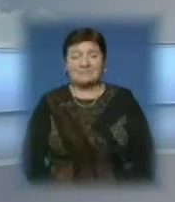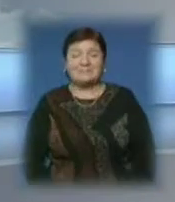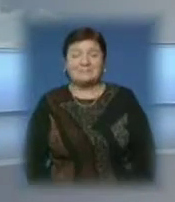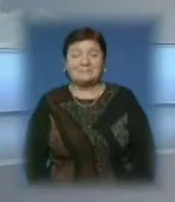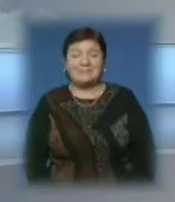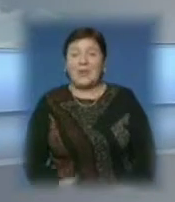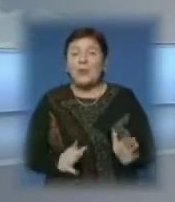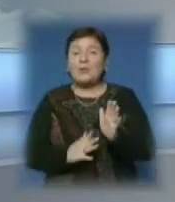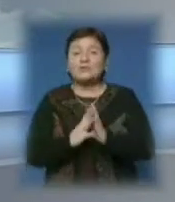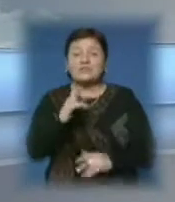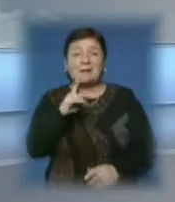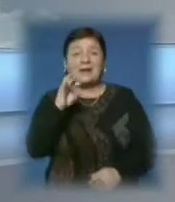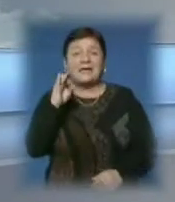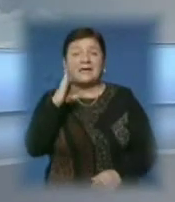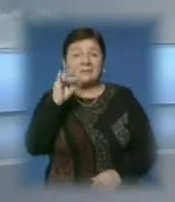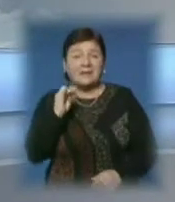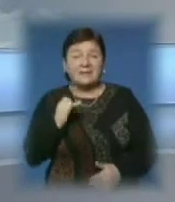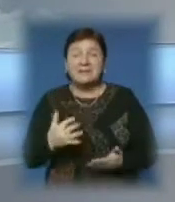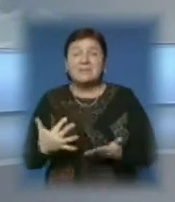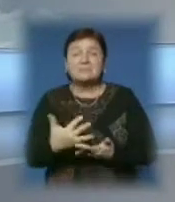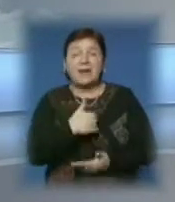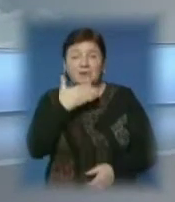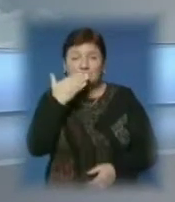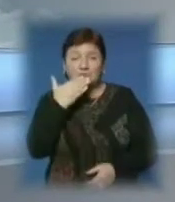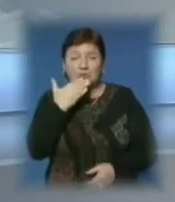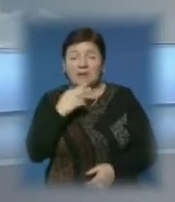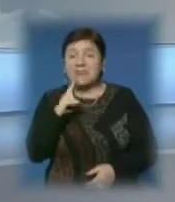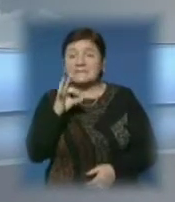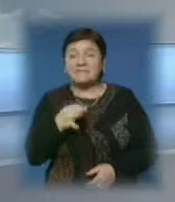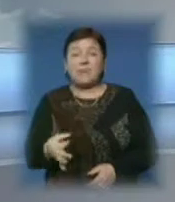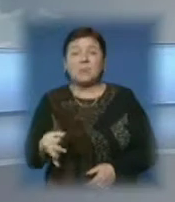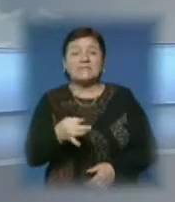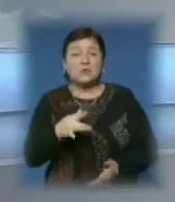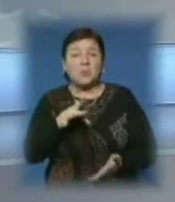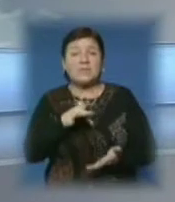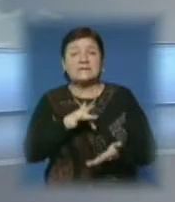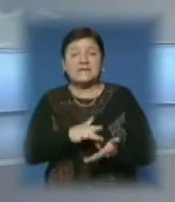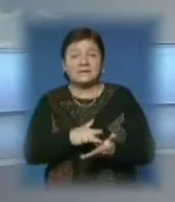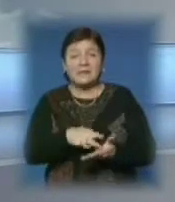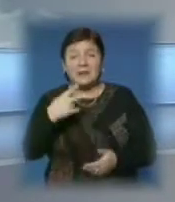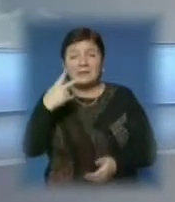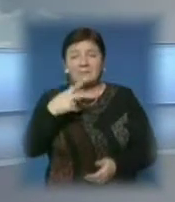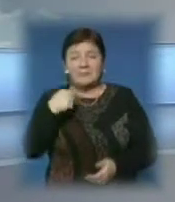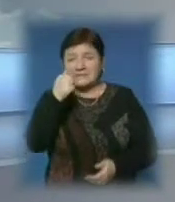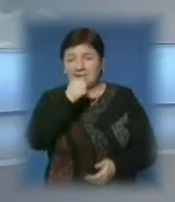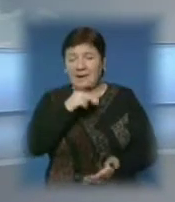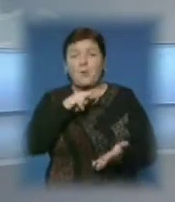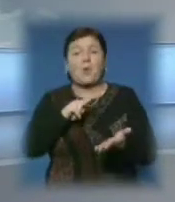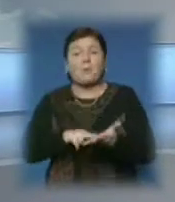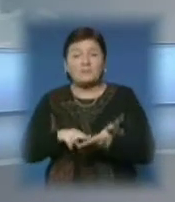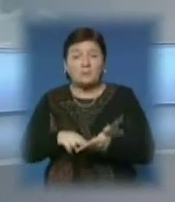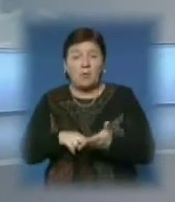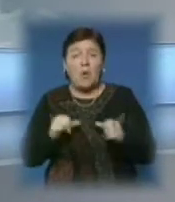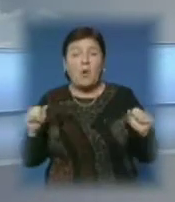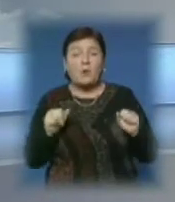Урожай ківі збирають в Ужгороді. Ця екзотична ягода має в обласному центрі понад 20-літню прописку. Морозостійкий